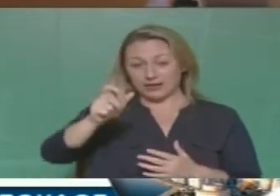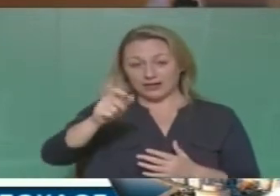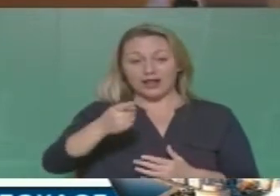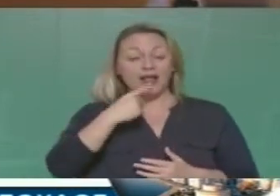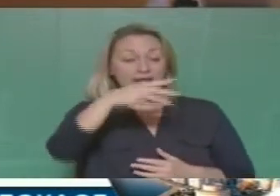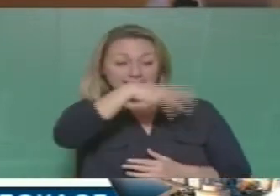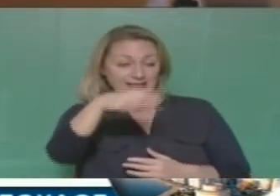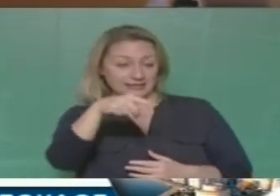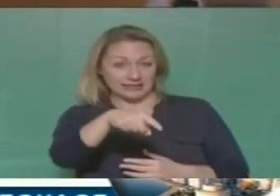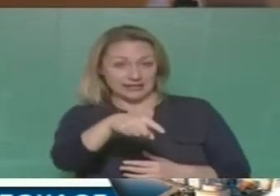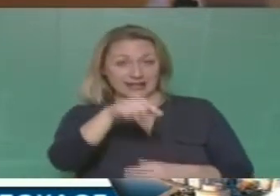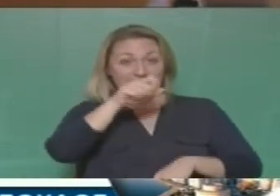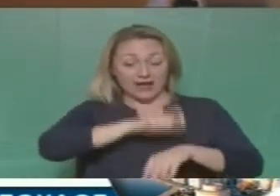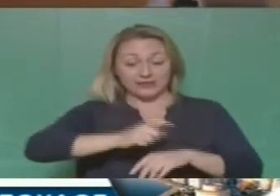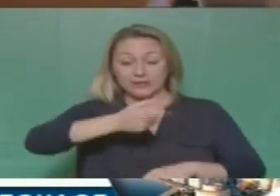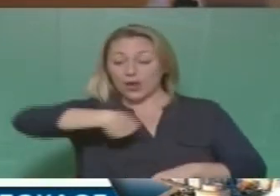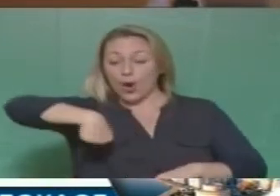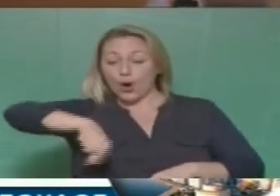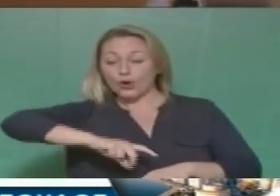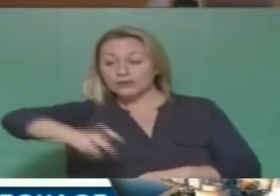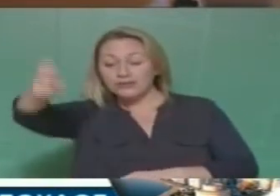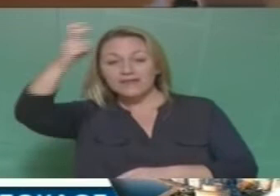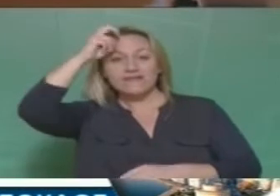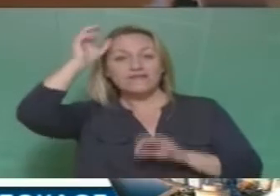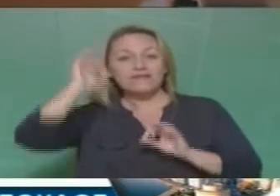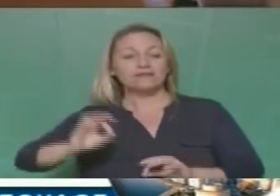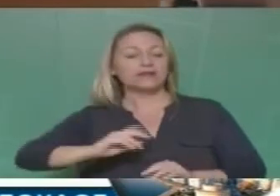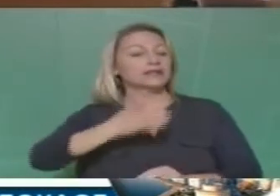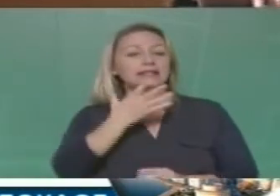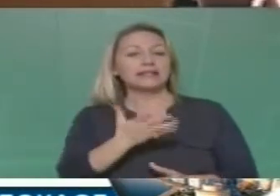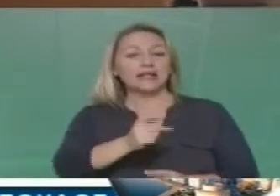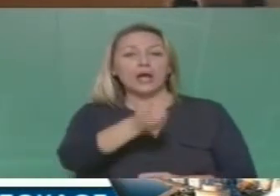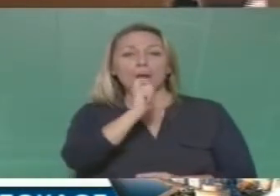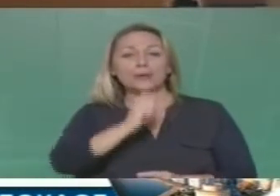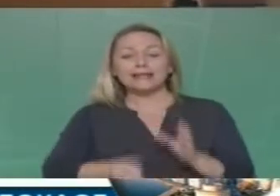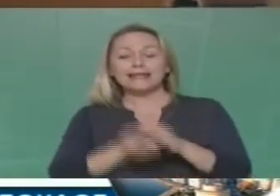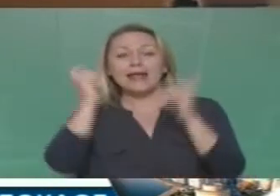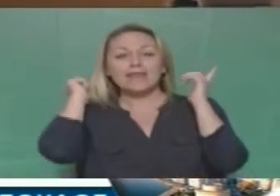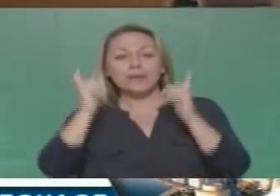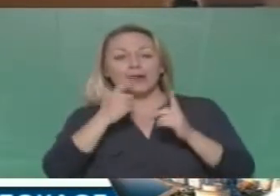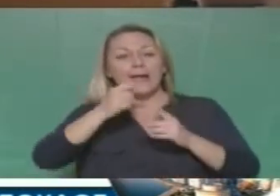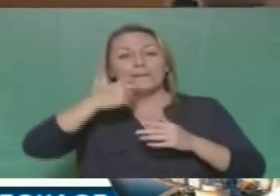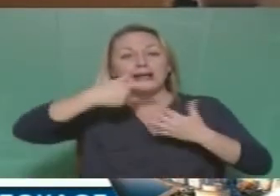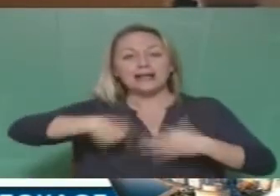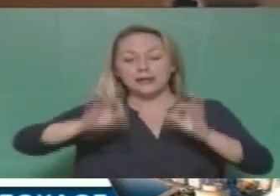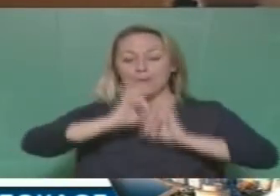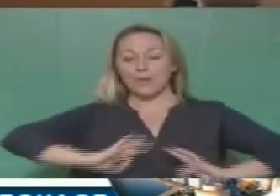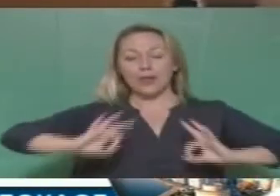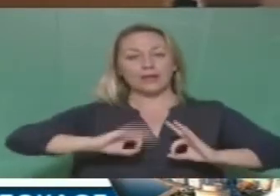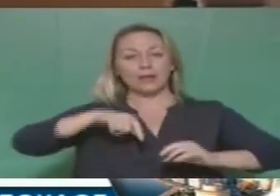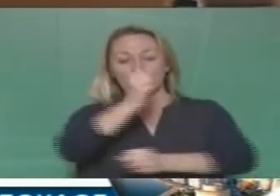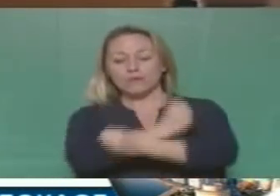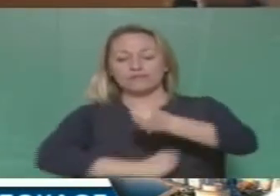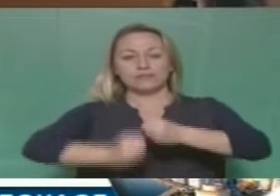αφήσουμε να ξεχάσει ο κόσμος ότι ακολουθήσετε την ίδια πολιτική με τη Νέα Δημοκρατία. Της ανοίξατε το δρόμο για αυτά τα οποία σήμερα κάνει